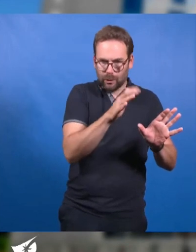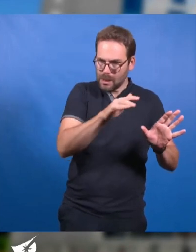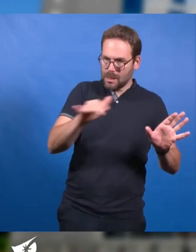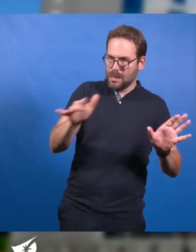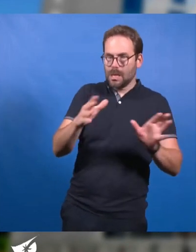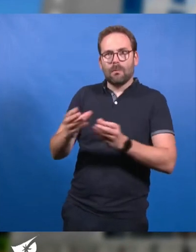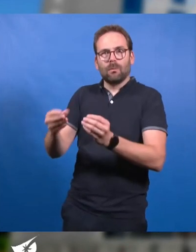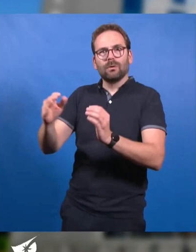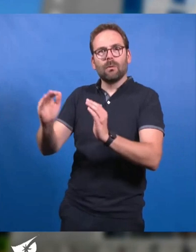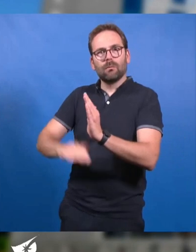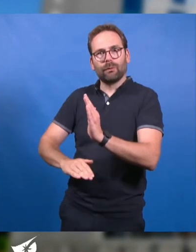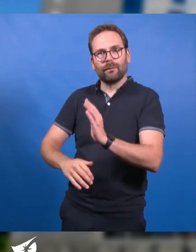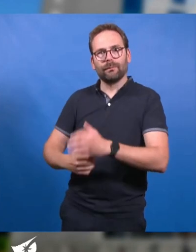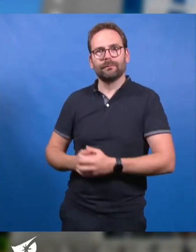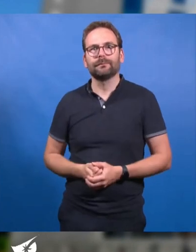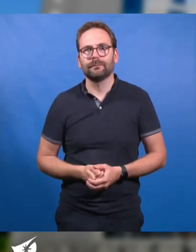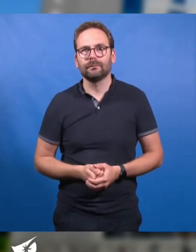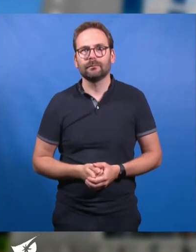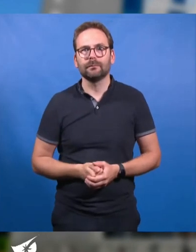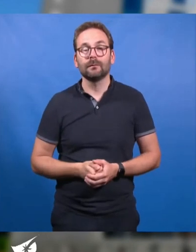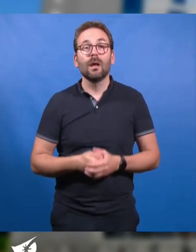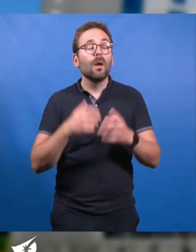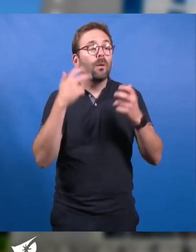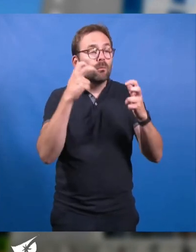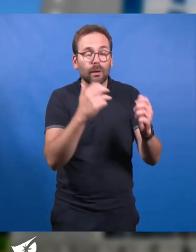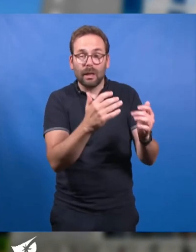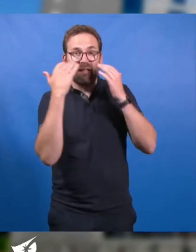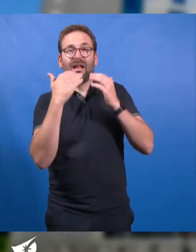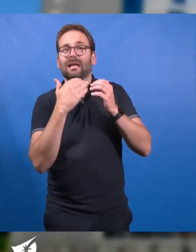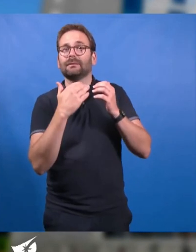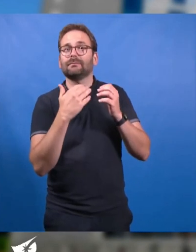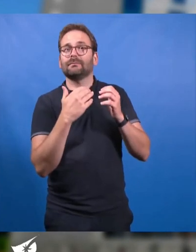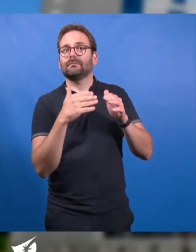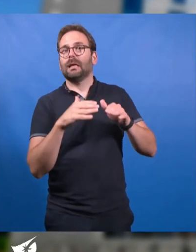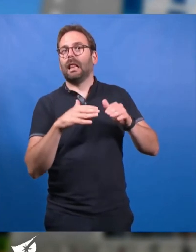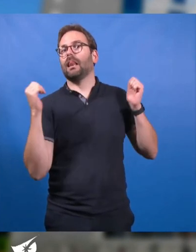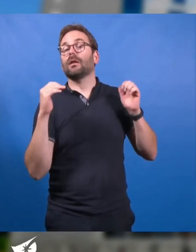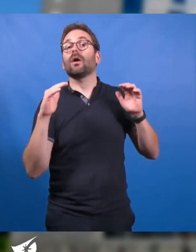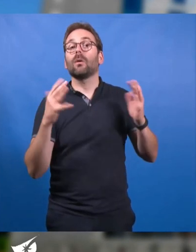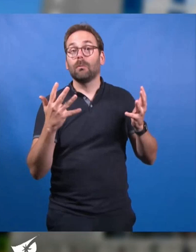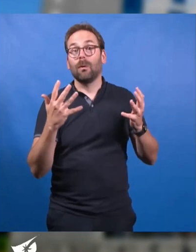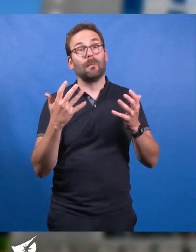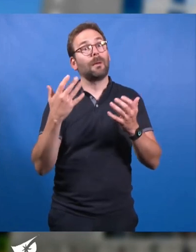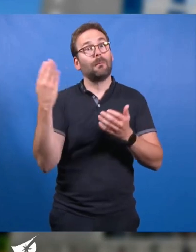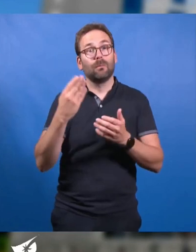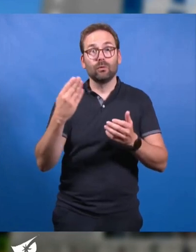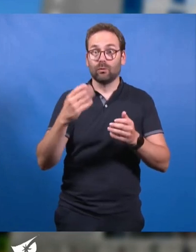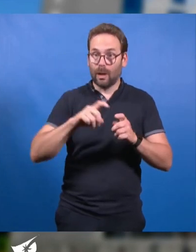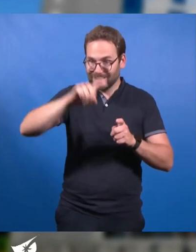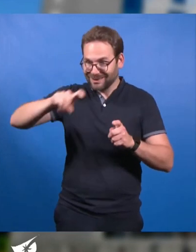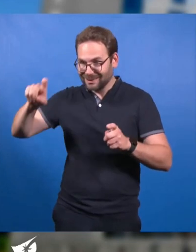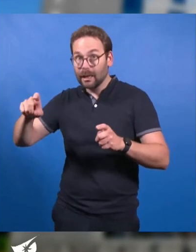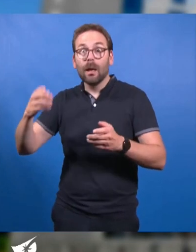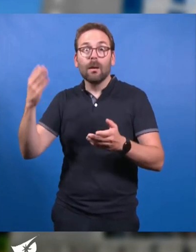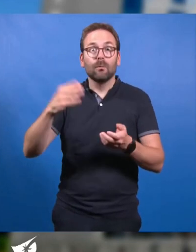sur la population. Pour agir contre les effets du bruit, nous avons besoin d'un diagnostic. Il est donc nécessaire d'avoir une cartographie des bruits